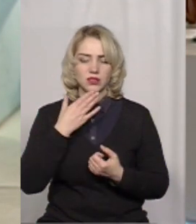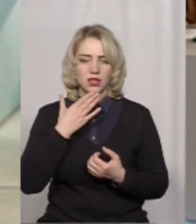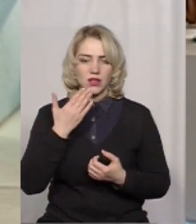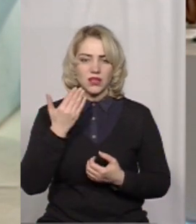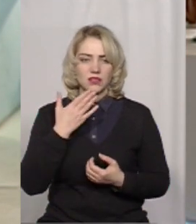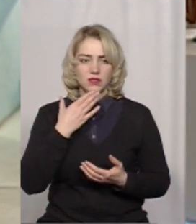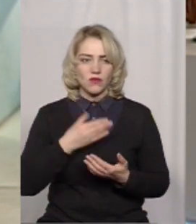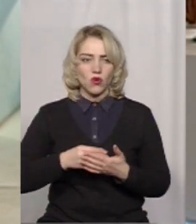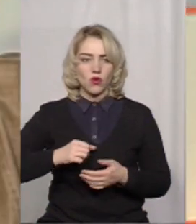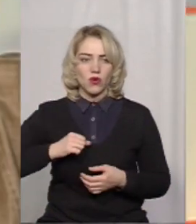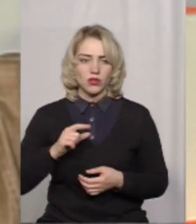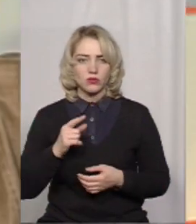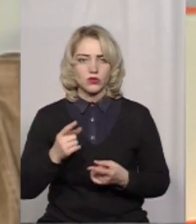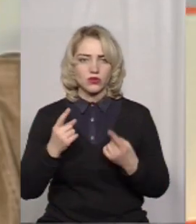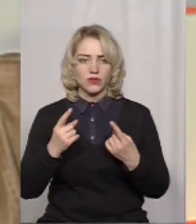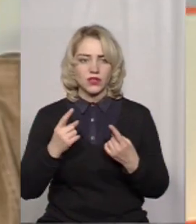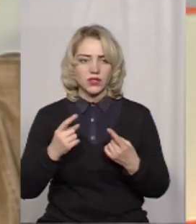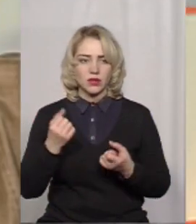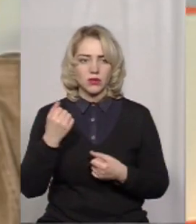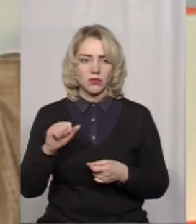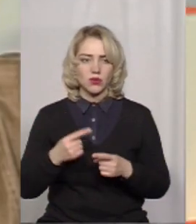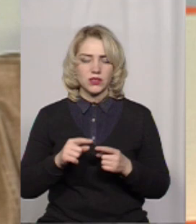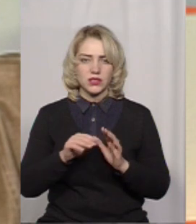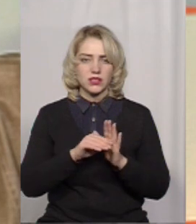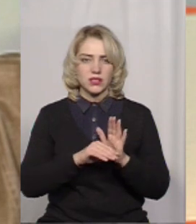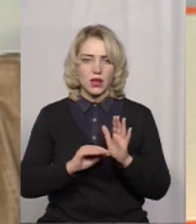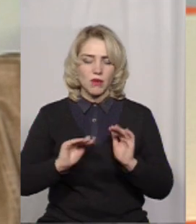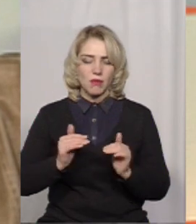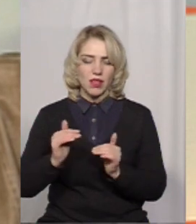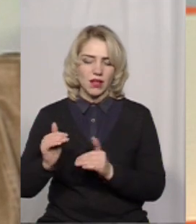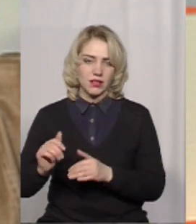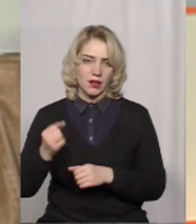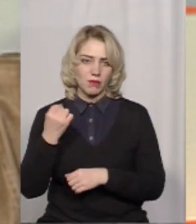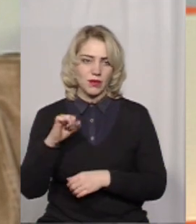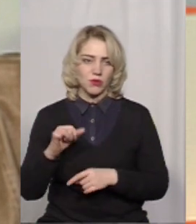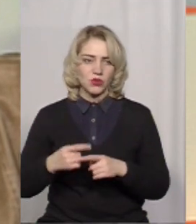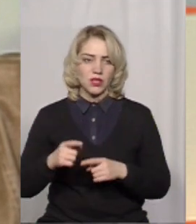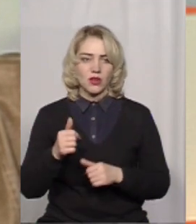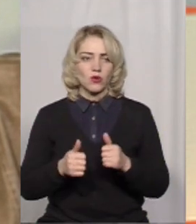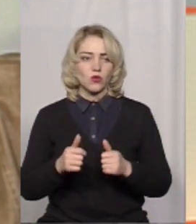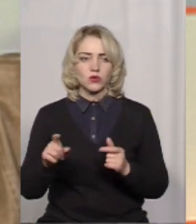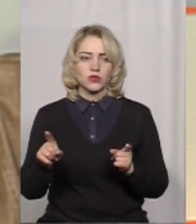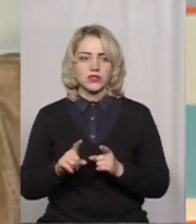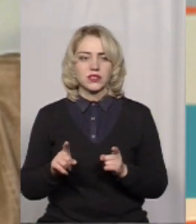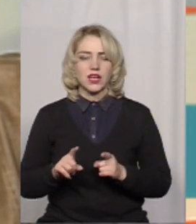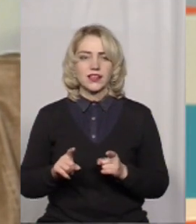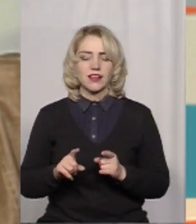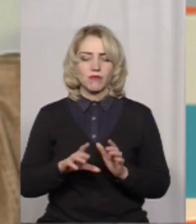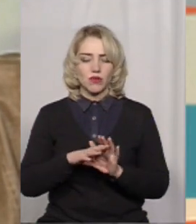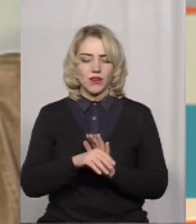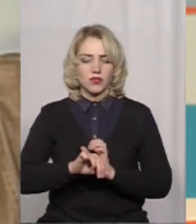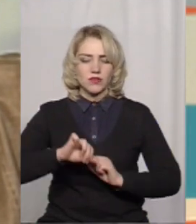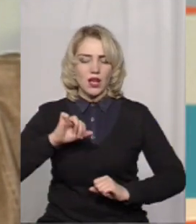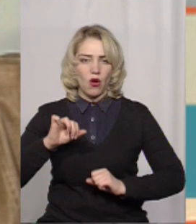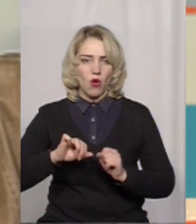колегу, тому що великі перемоги – це система маленьких перемог. І той конкурс, який відпроваджувався колегами у 2018